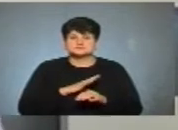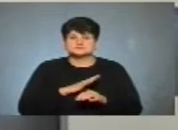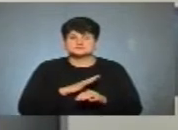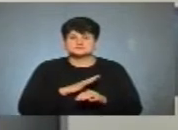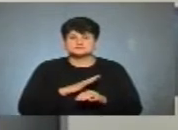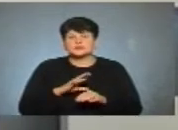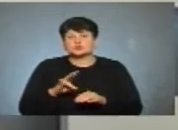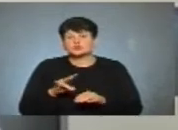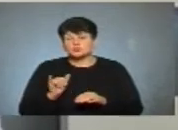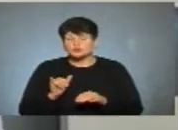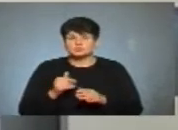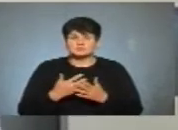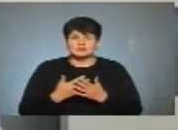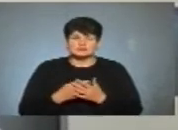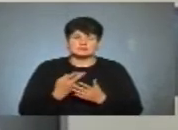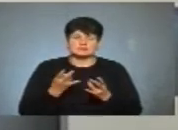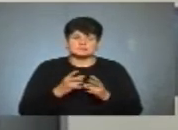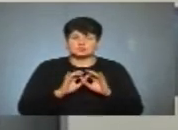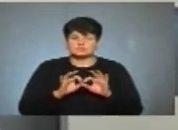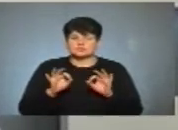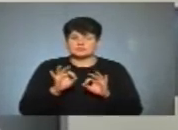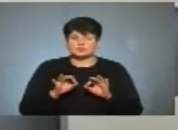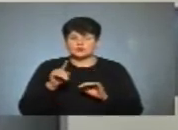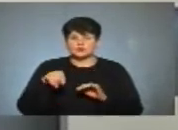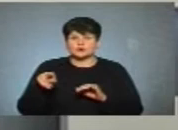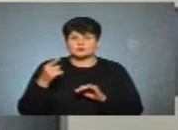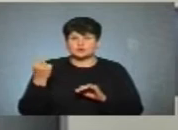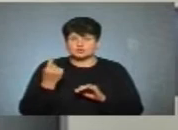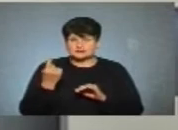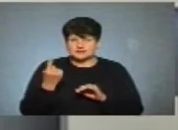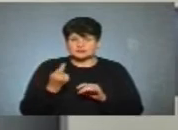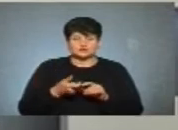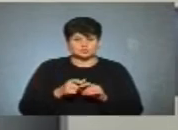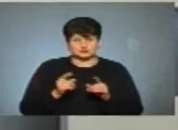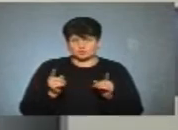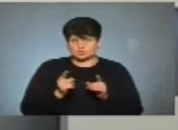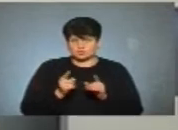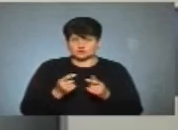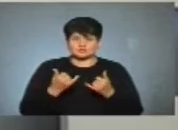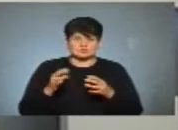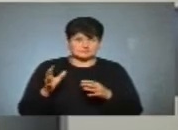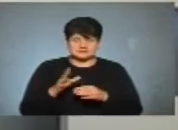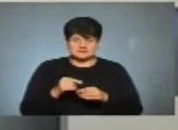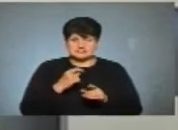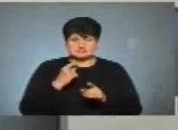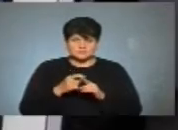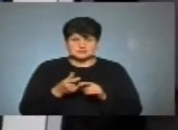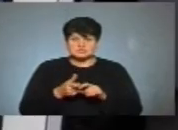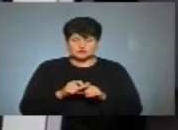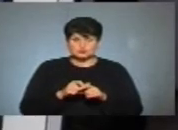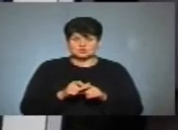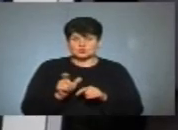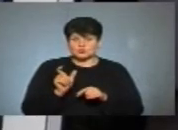Ну, очевидно, потрібно розповідати про номер один. Також дуже коротко. Я нагадаю, що взагалі сьогодні всі відповіді – це дуже короткі,